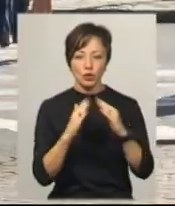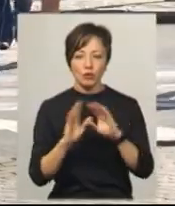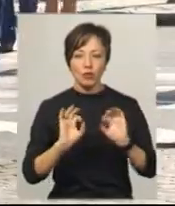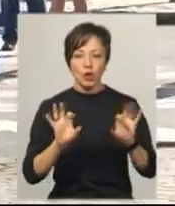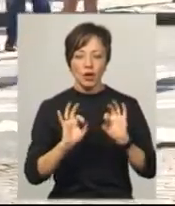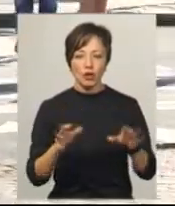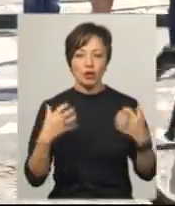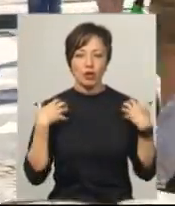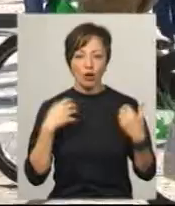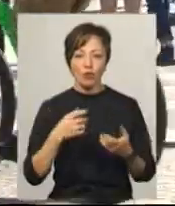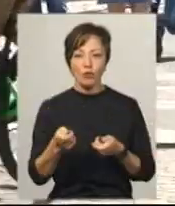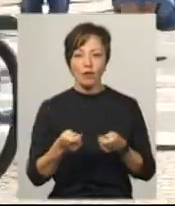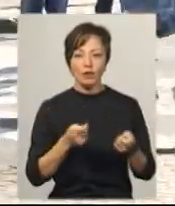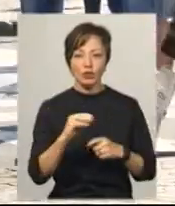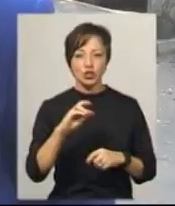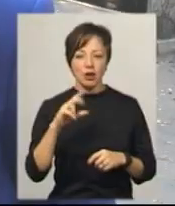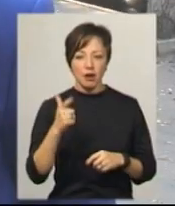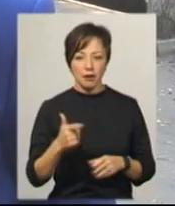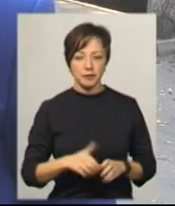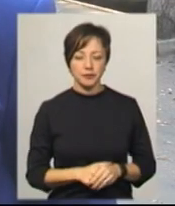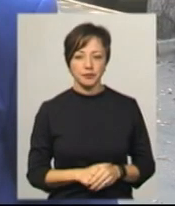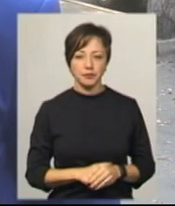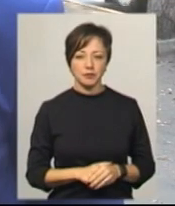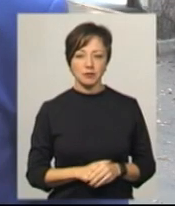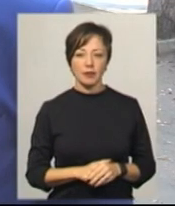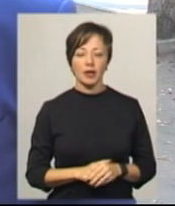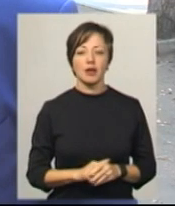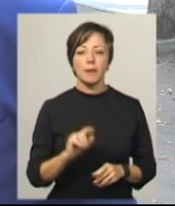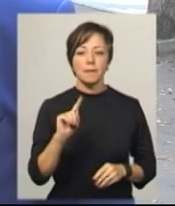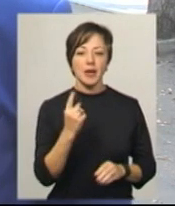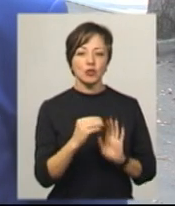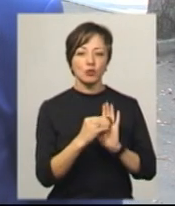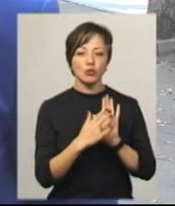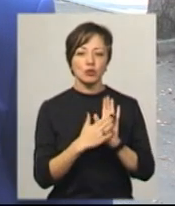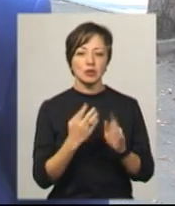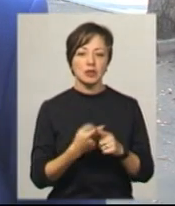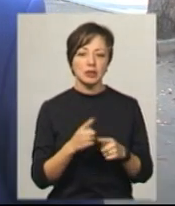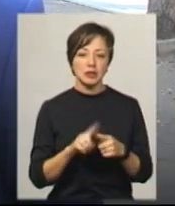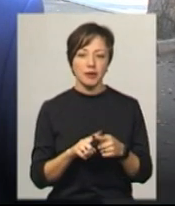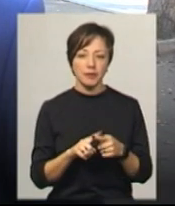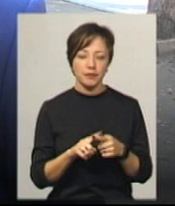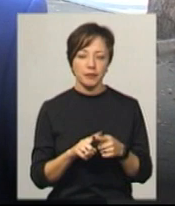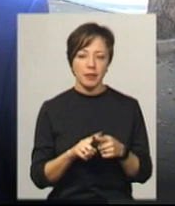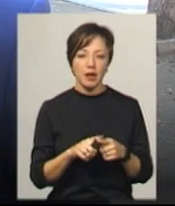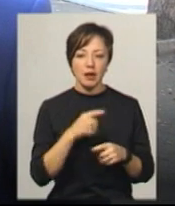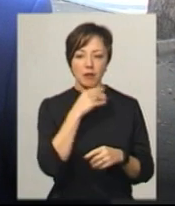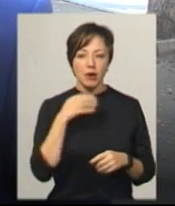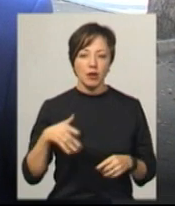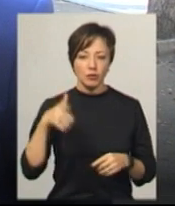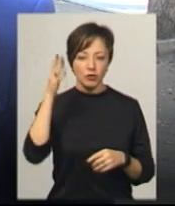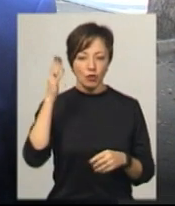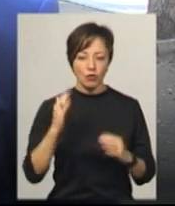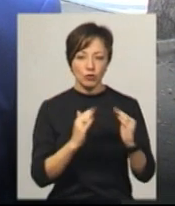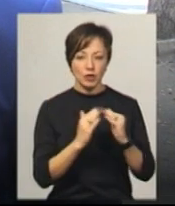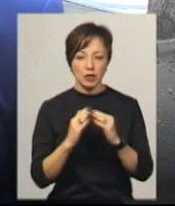начальник міського управління житлово-комунального господарства Василь Новачок. Перший пункт – це багатоповерхові шатові